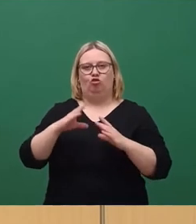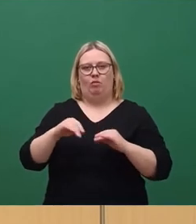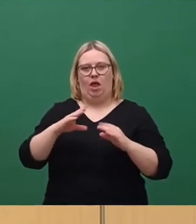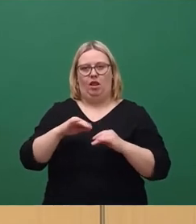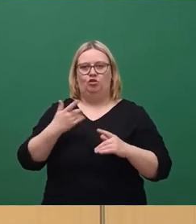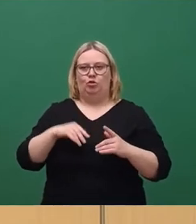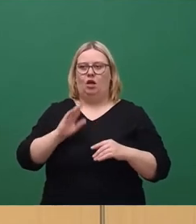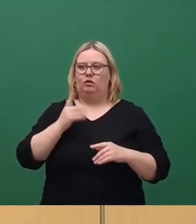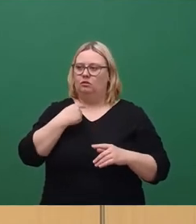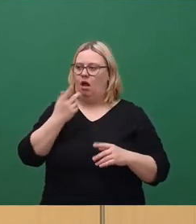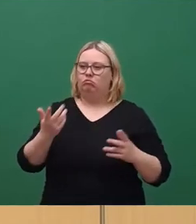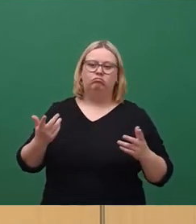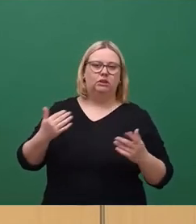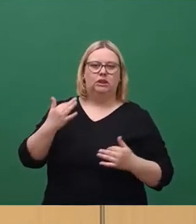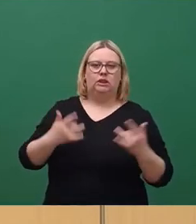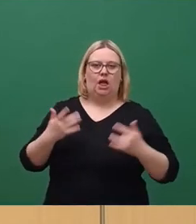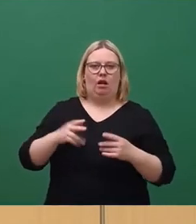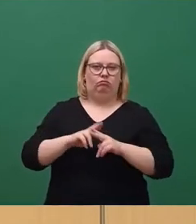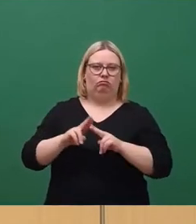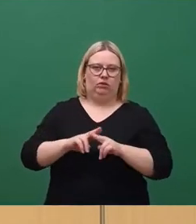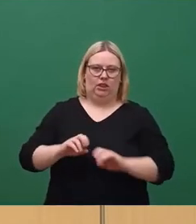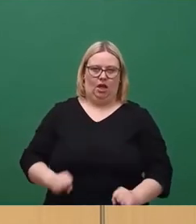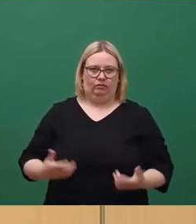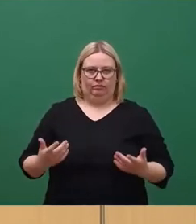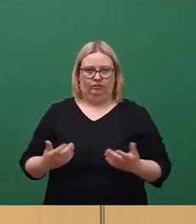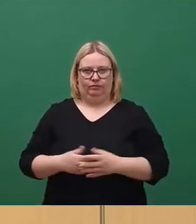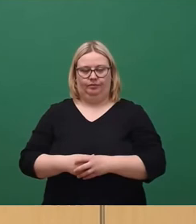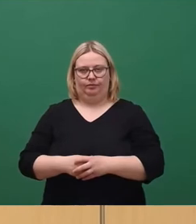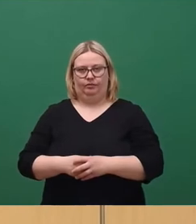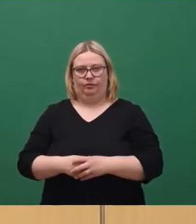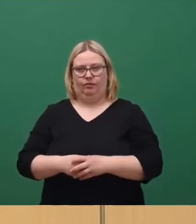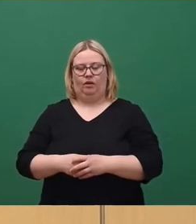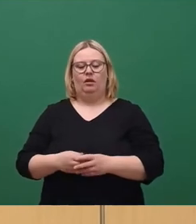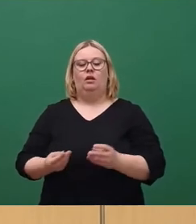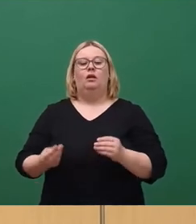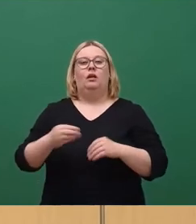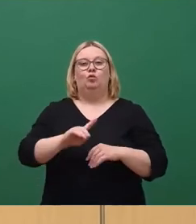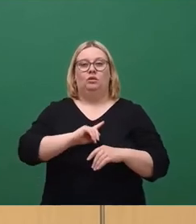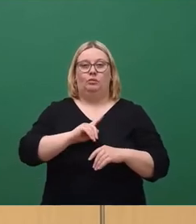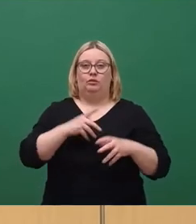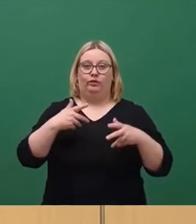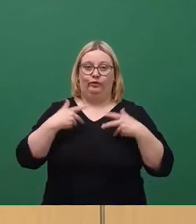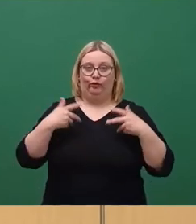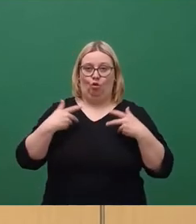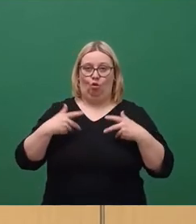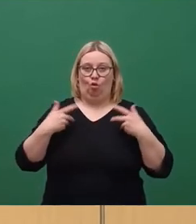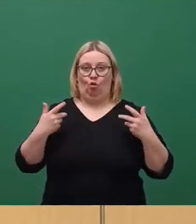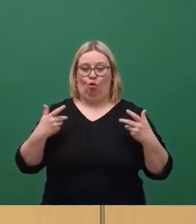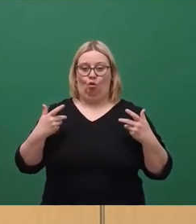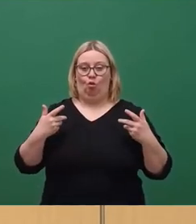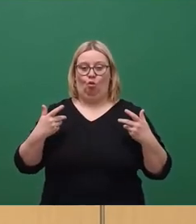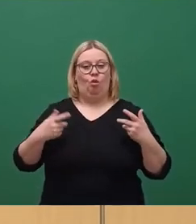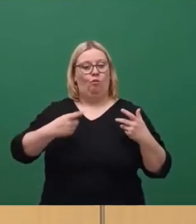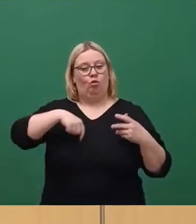Raum geworfenen Zahlen korrigiert. Darüber hinaus bin ich sehr froh, dass wir sozusagen als Pilotprojekt